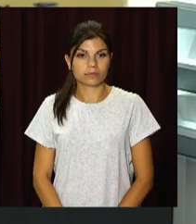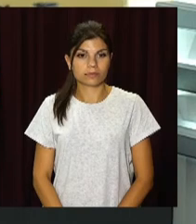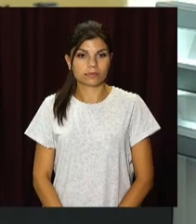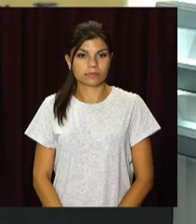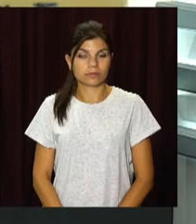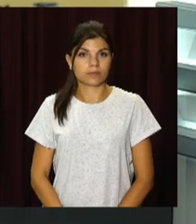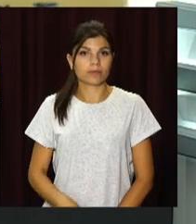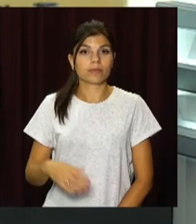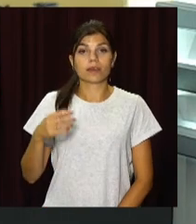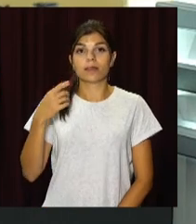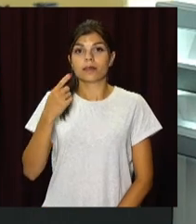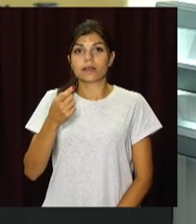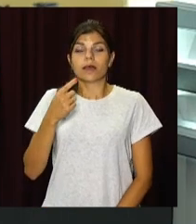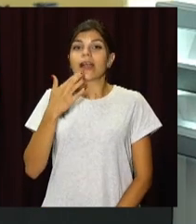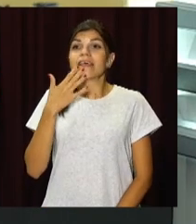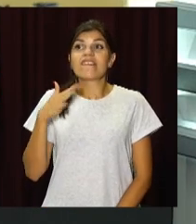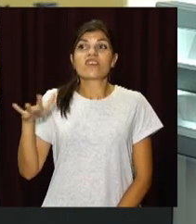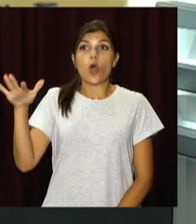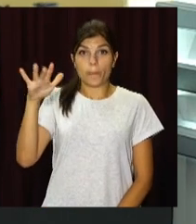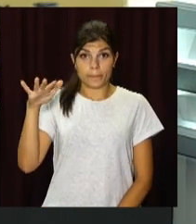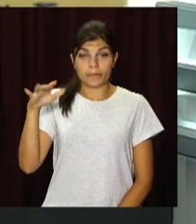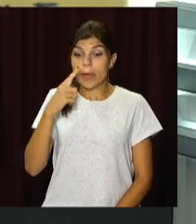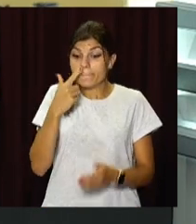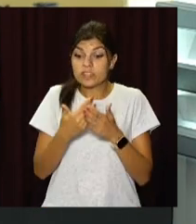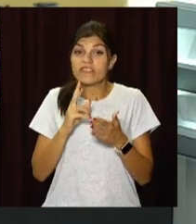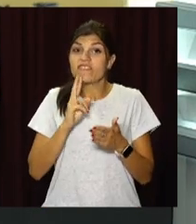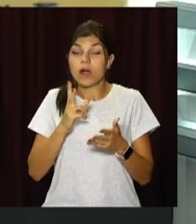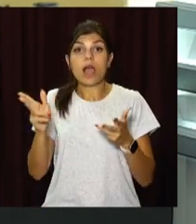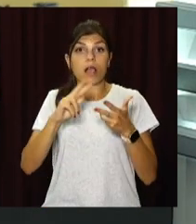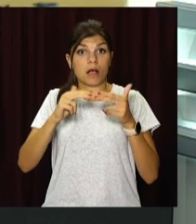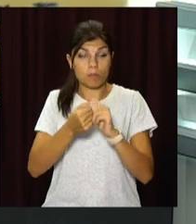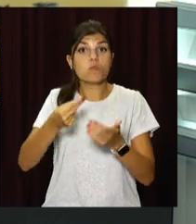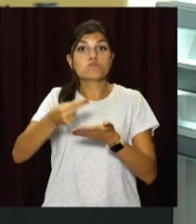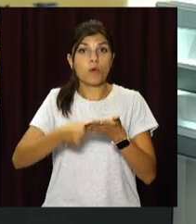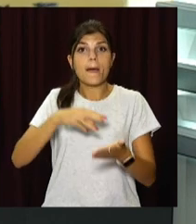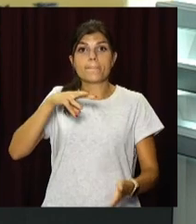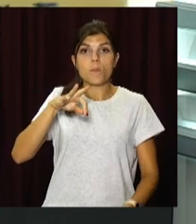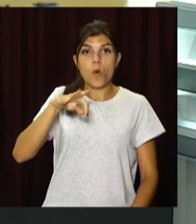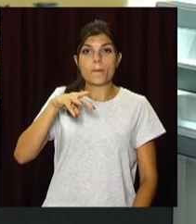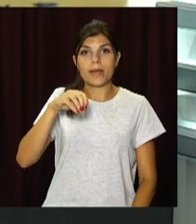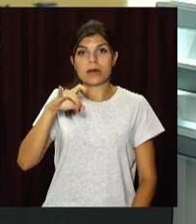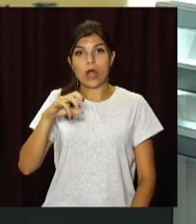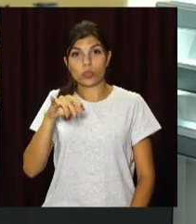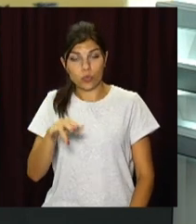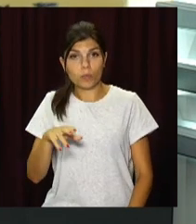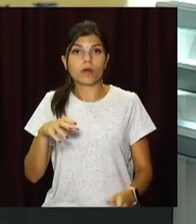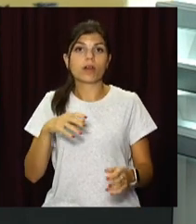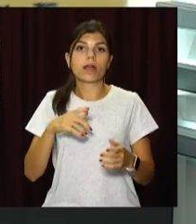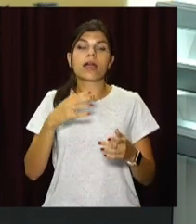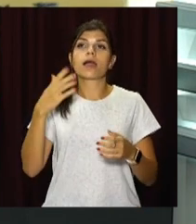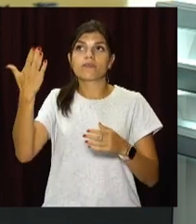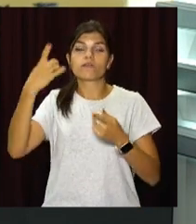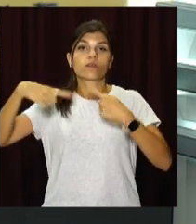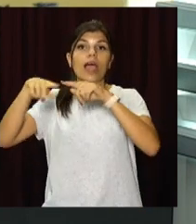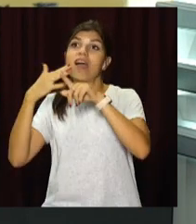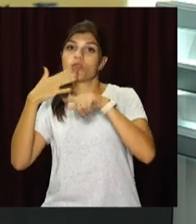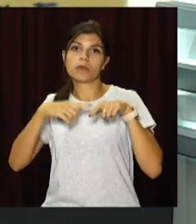Пліч-опліч з Радою Європи найближчі два роки. У Кам'янському підписали меморандум про співпрацю між Офісом Ради Європи